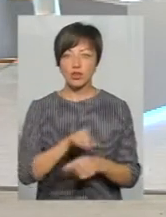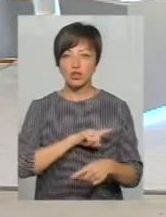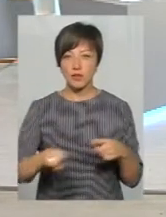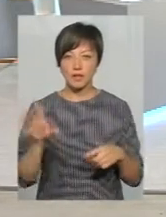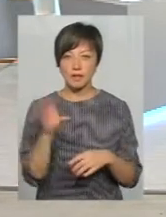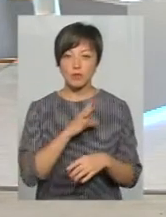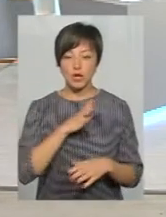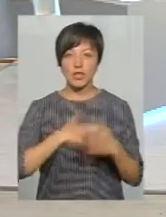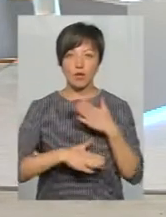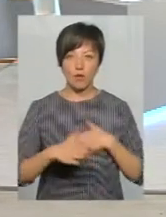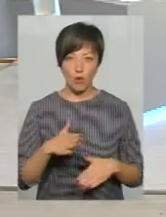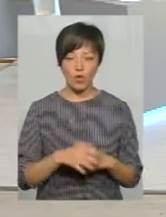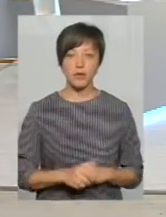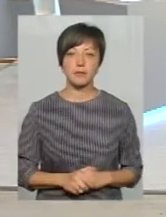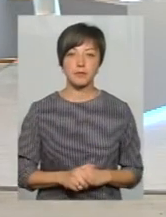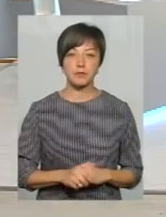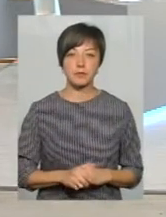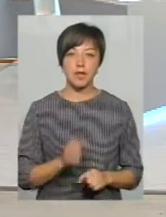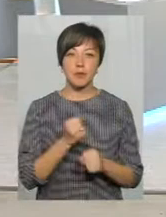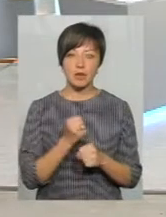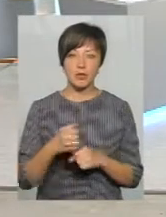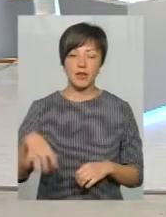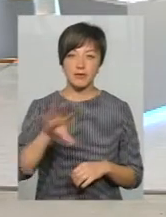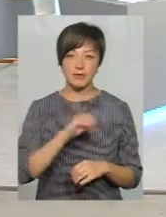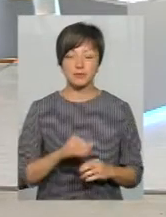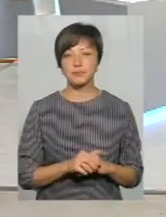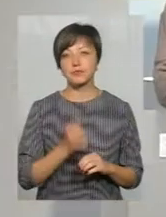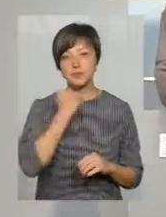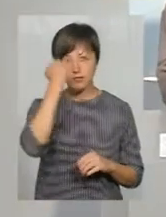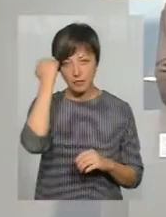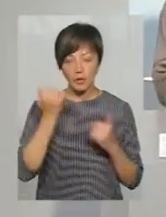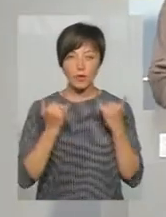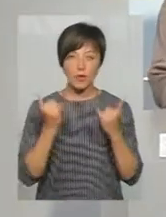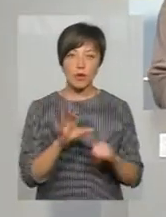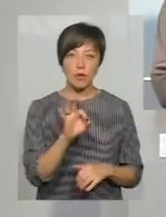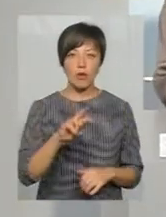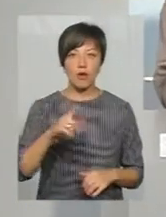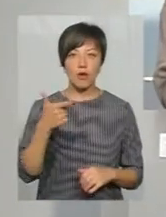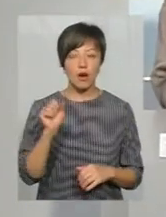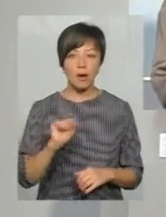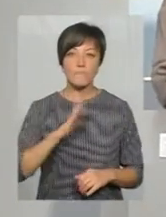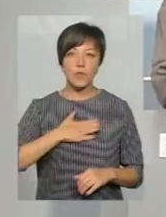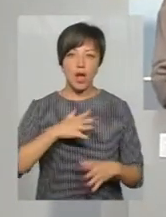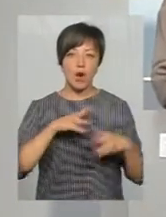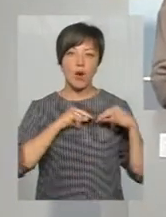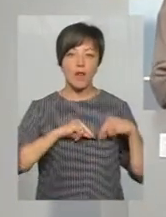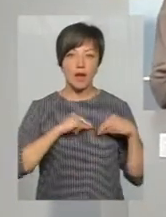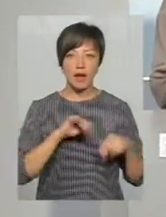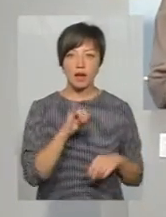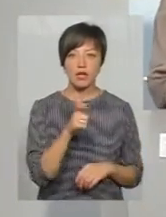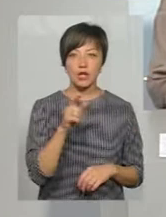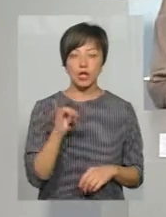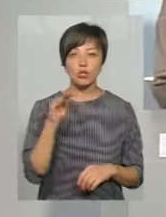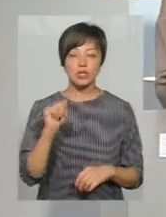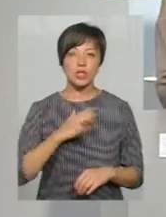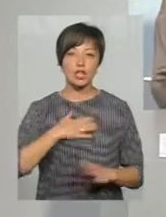швидко, всі були задоволені, працювали всі. Дякую, пані Ольга. Моя колега Ірина Хижа і наша